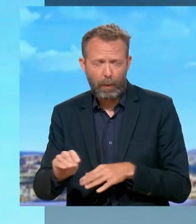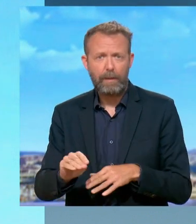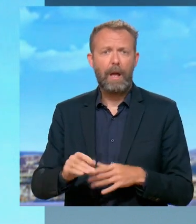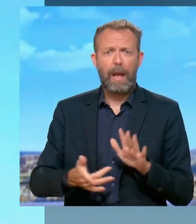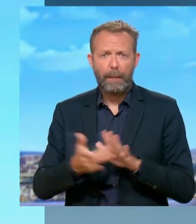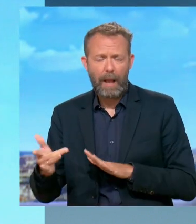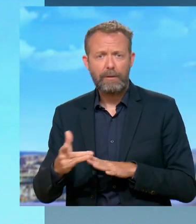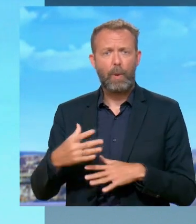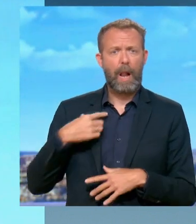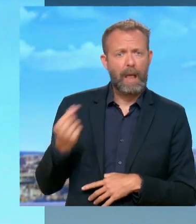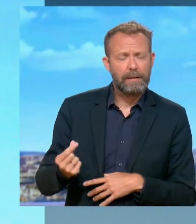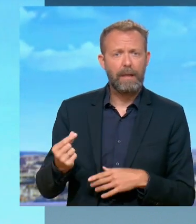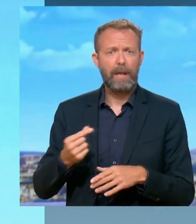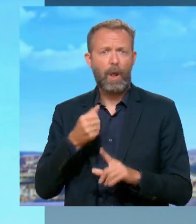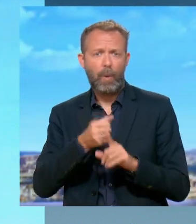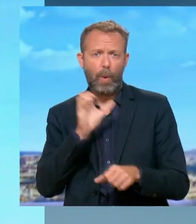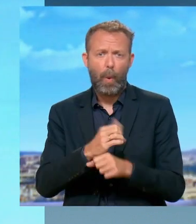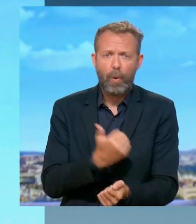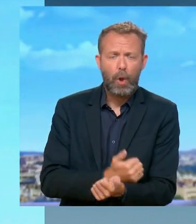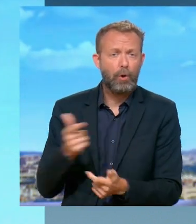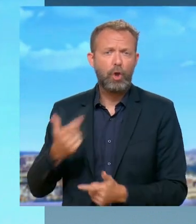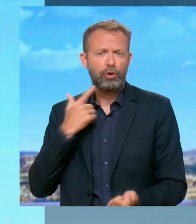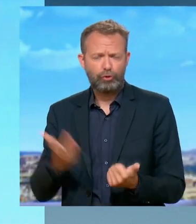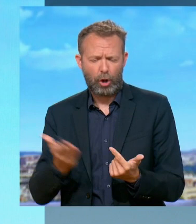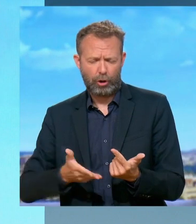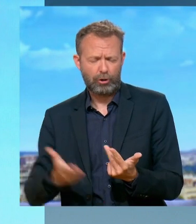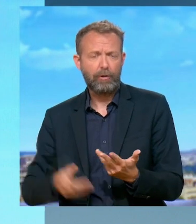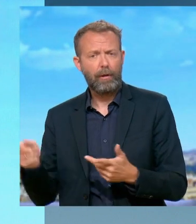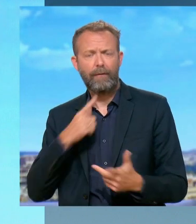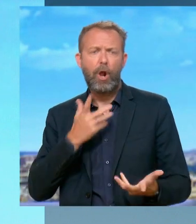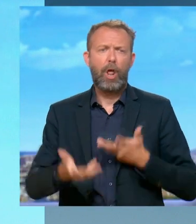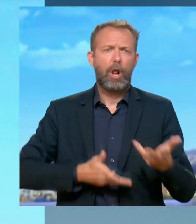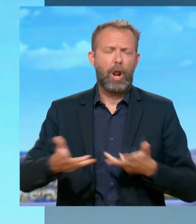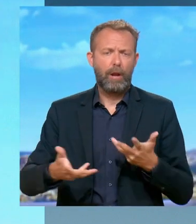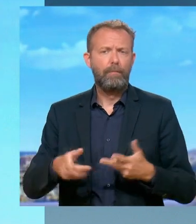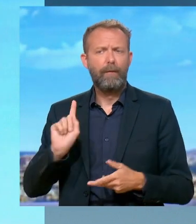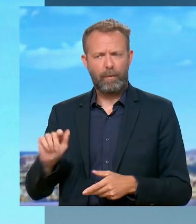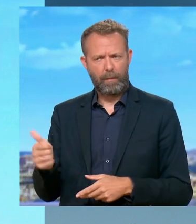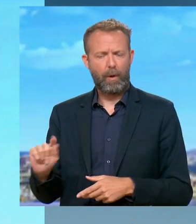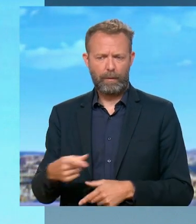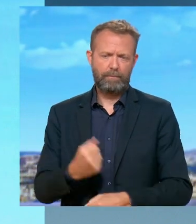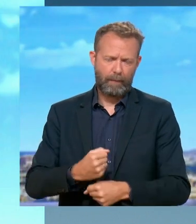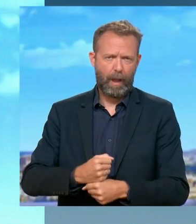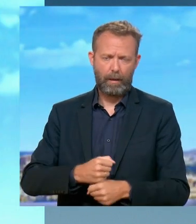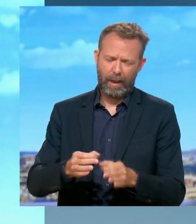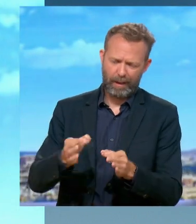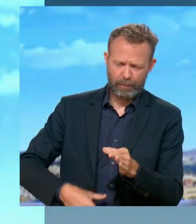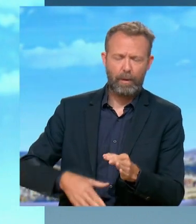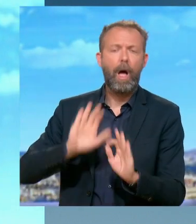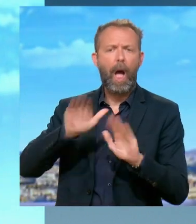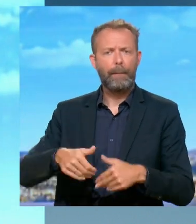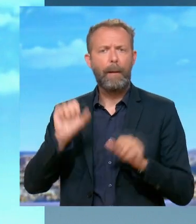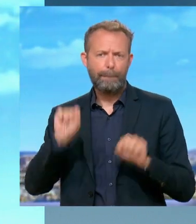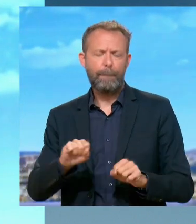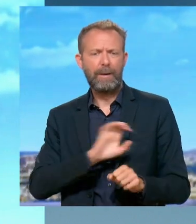la laïcité, sur la lutte contre la drogue. Il est en échec, alors il fait de la communication. Que Gérald Darmanin se mette à travailler, se mette à obtenir des résultats, il pourra ensuite